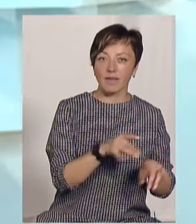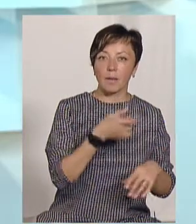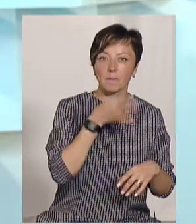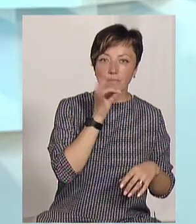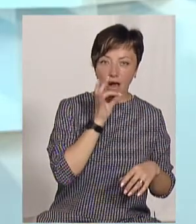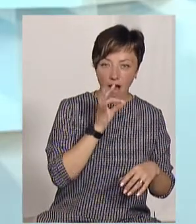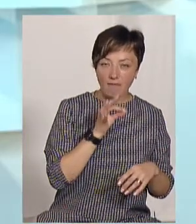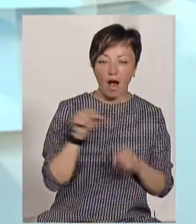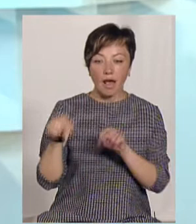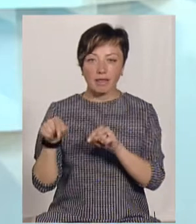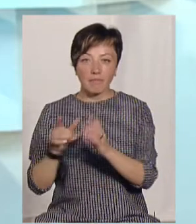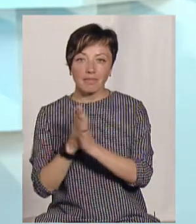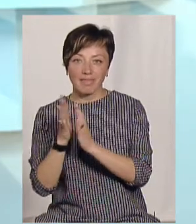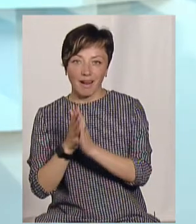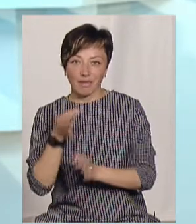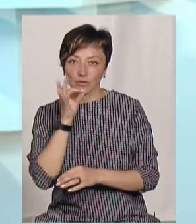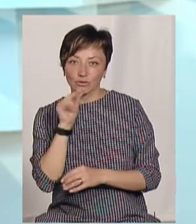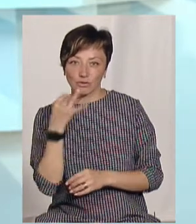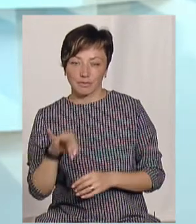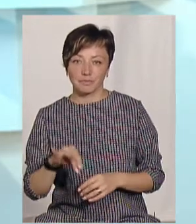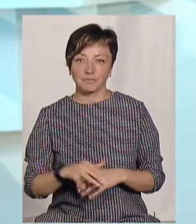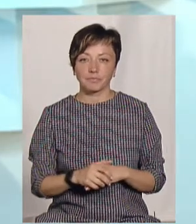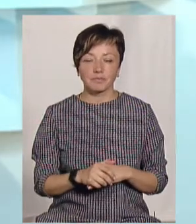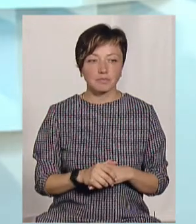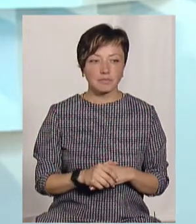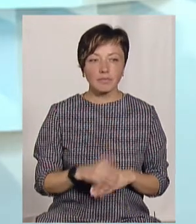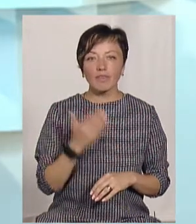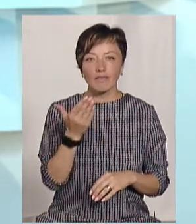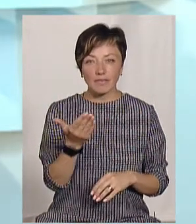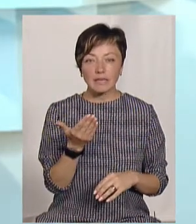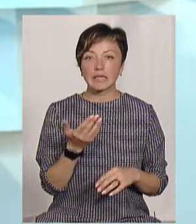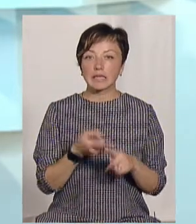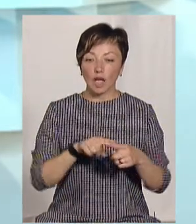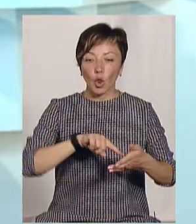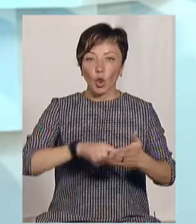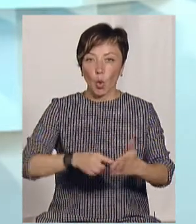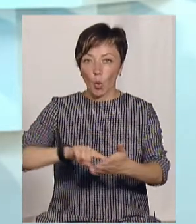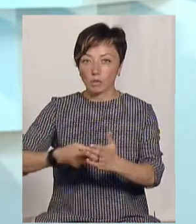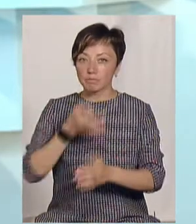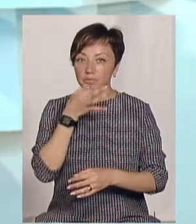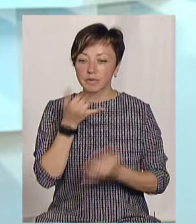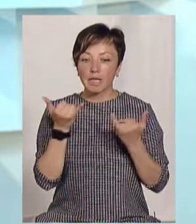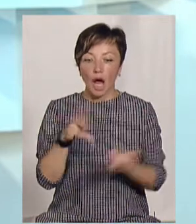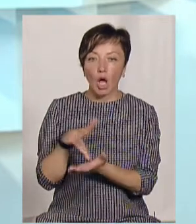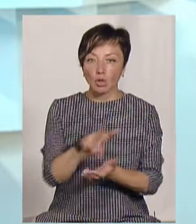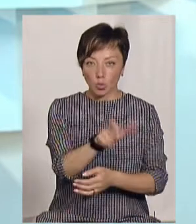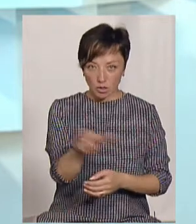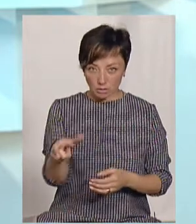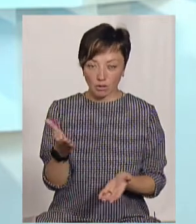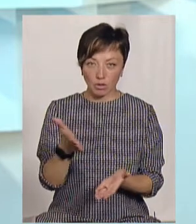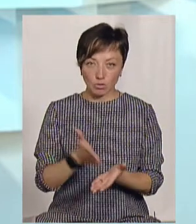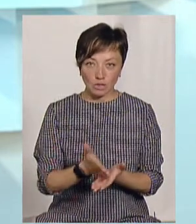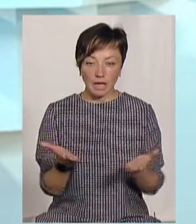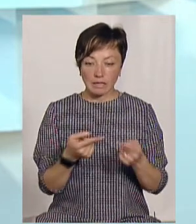'ярні. Оці такі точки принадливі для туристів. Вони розташовані, напевно, на